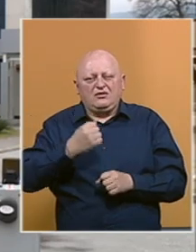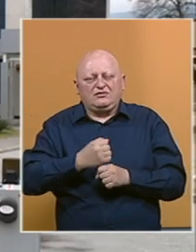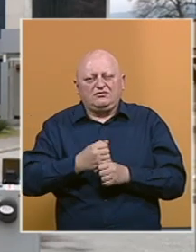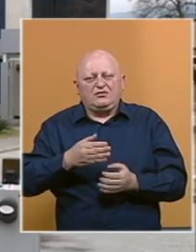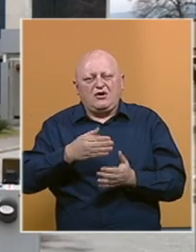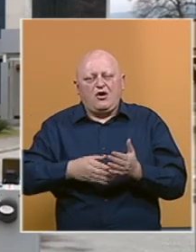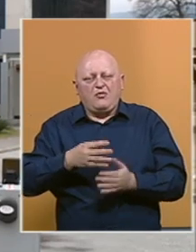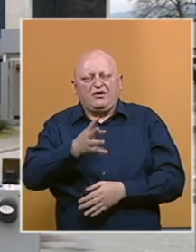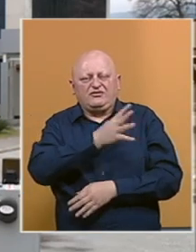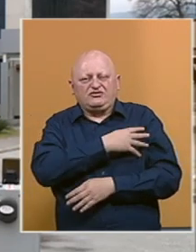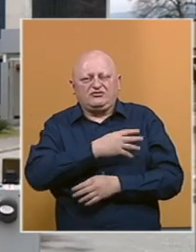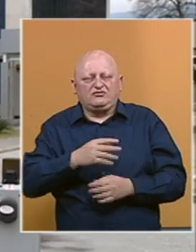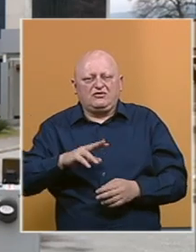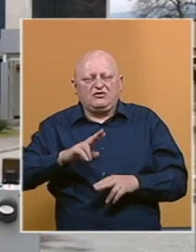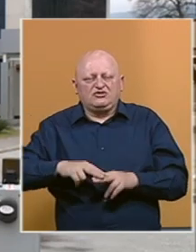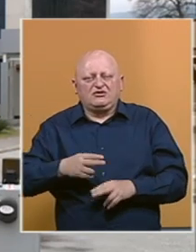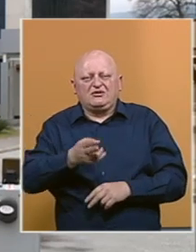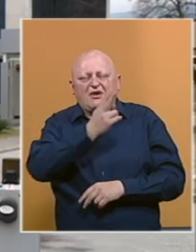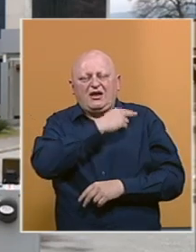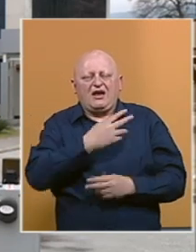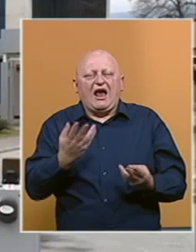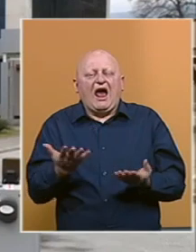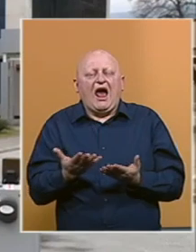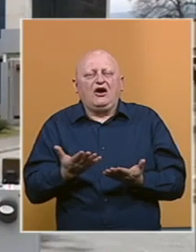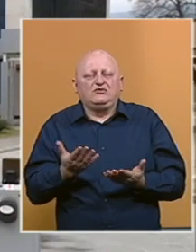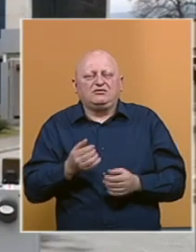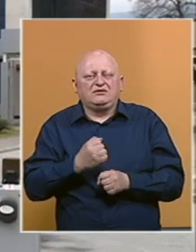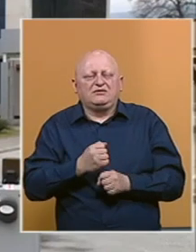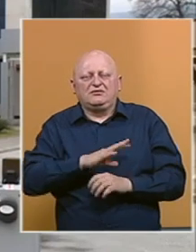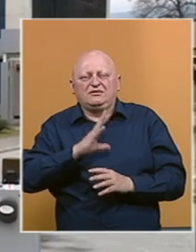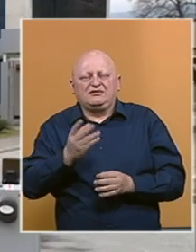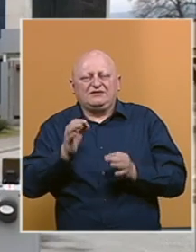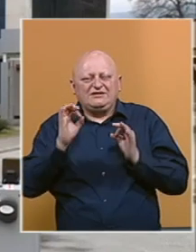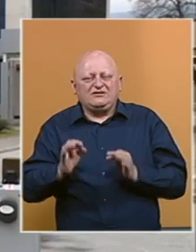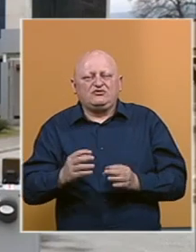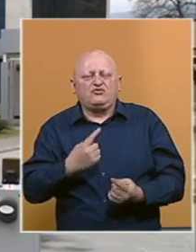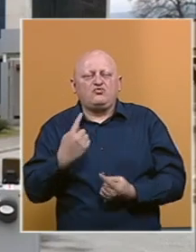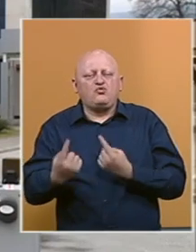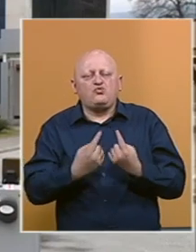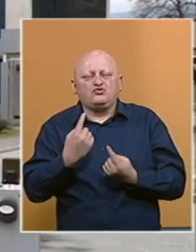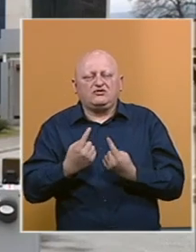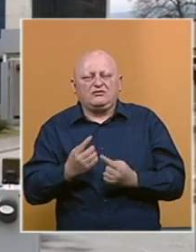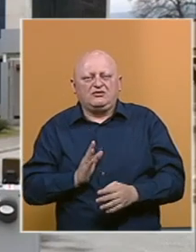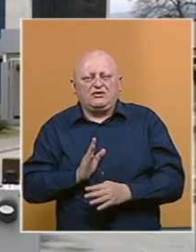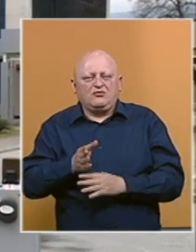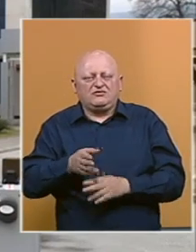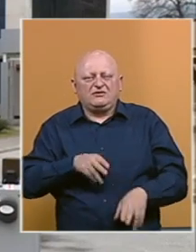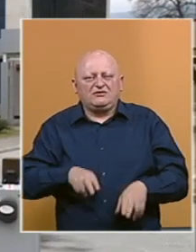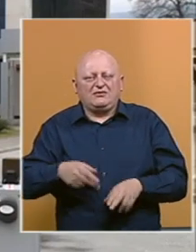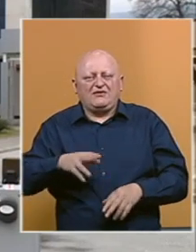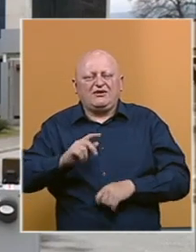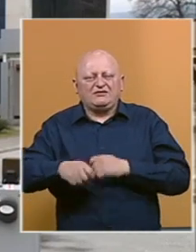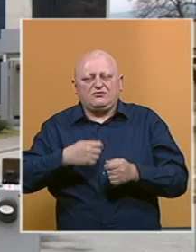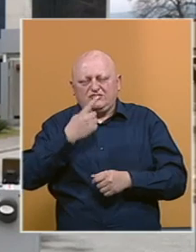i operativni štab u saradnji sa ostalim agencijama, kako bi se stvorili svi sigurnosni uslovi da posjeta ministra vanjskih